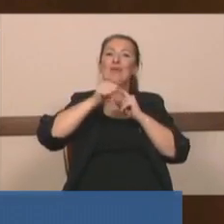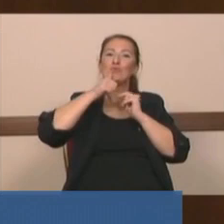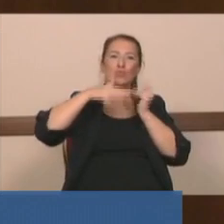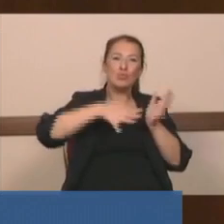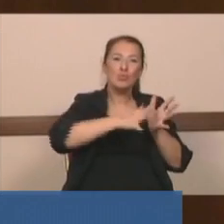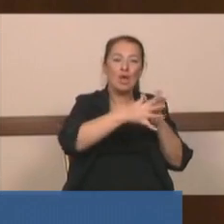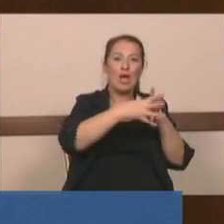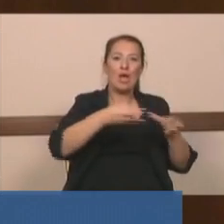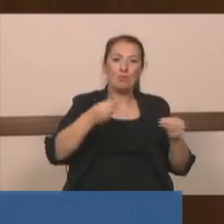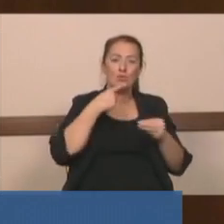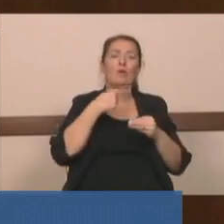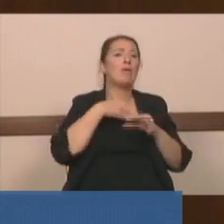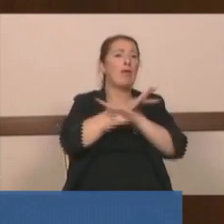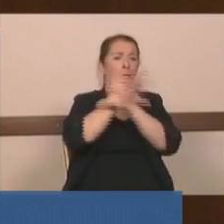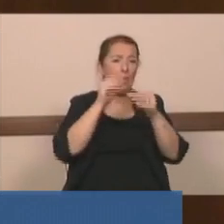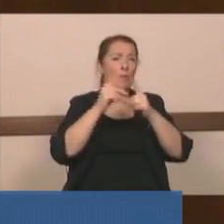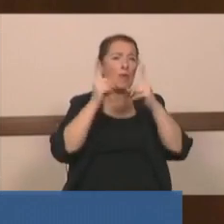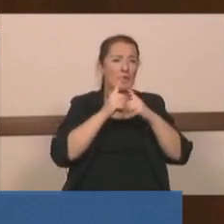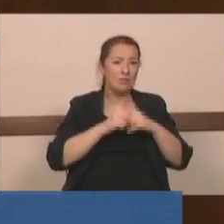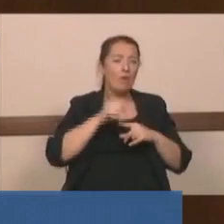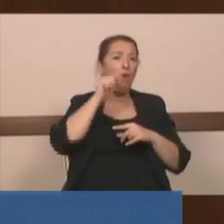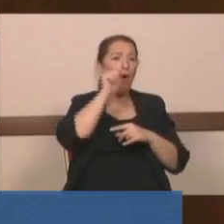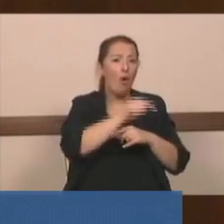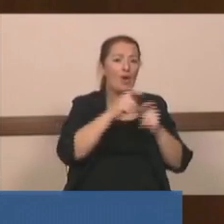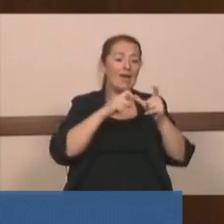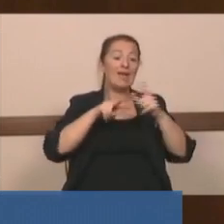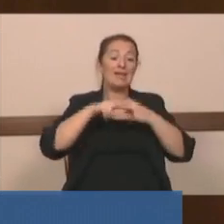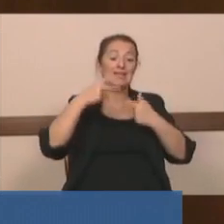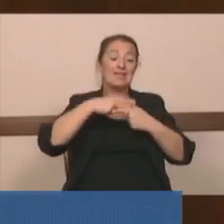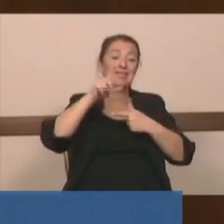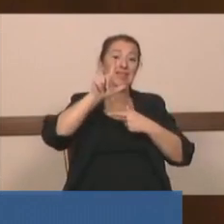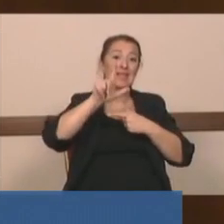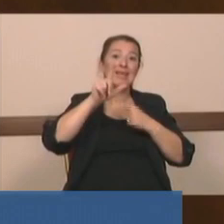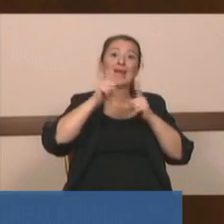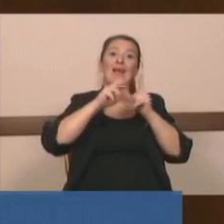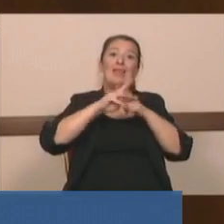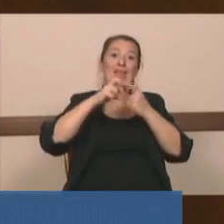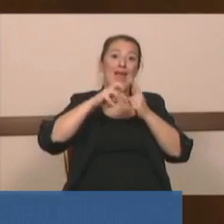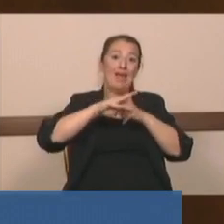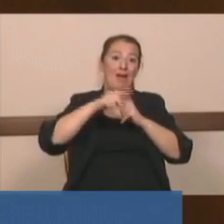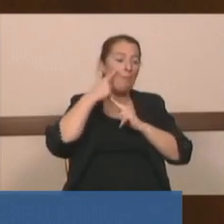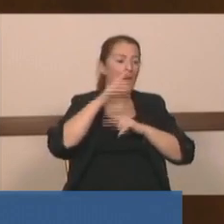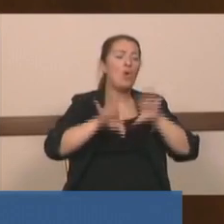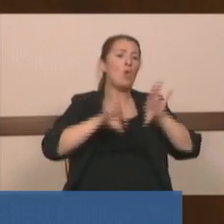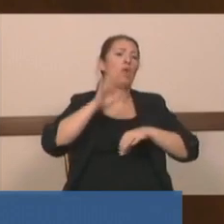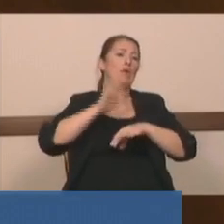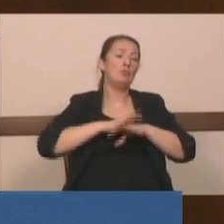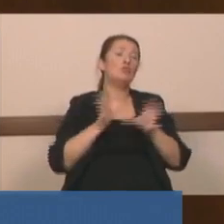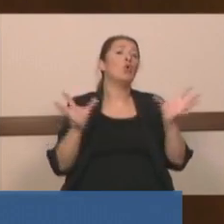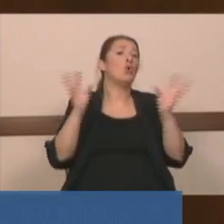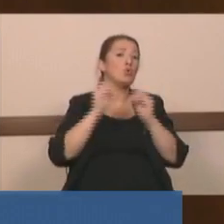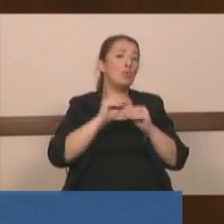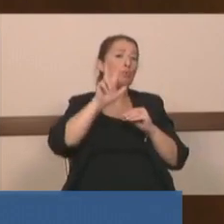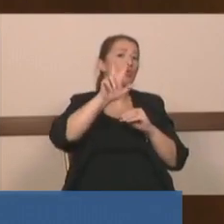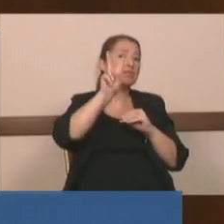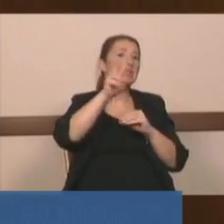o noktada Sazlıdere barajıyla ilgili tetkikler yapılmış. Toplam otuz